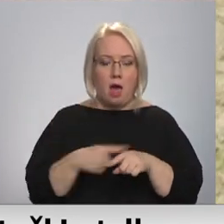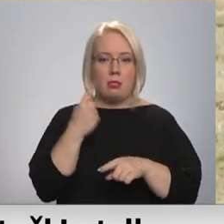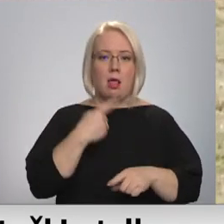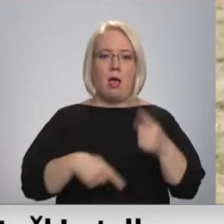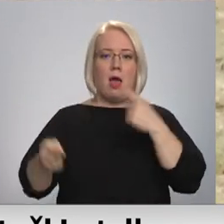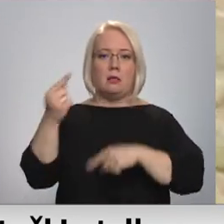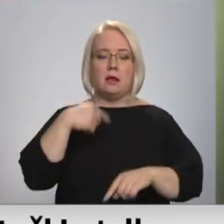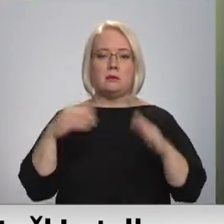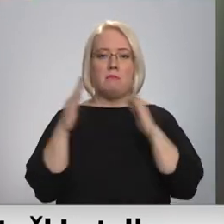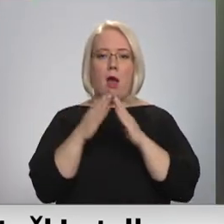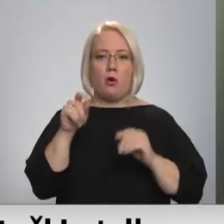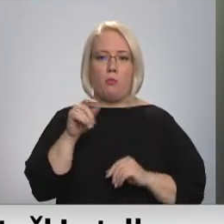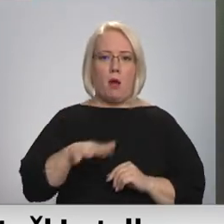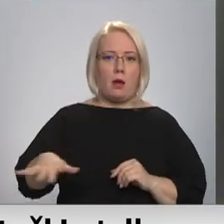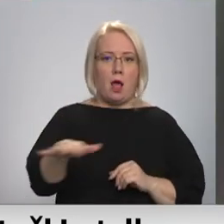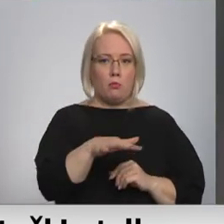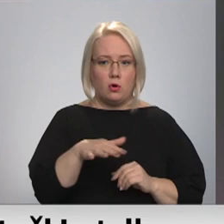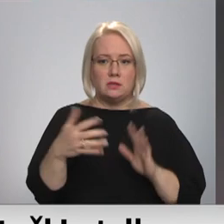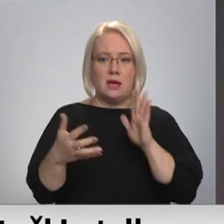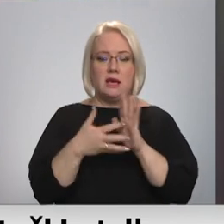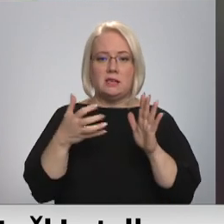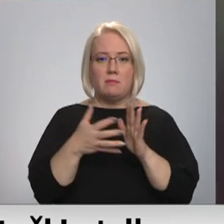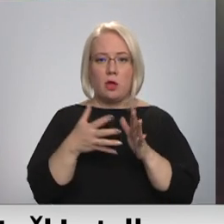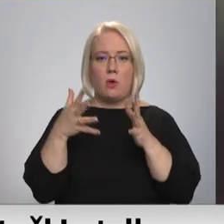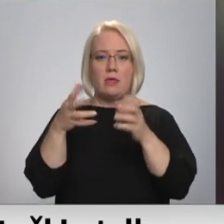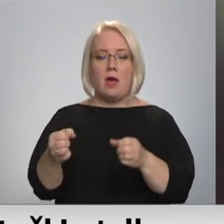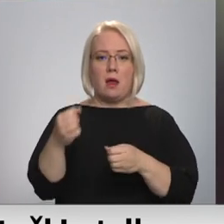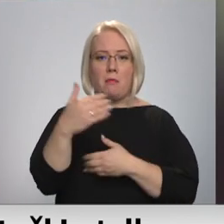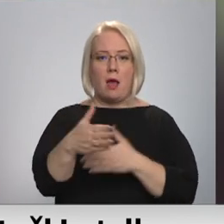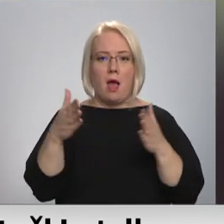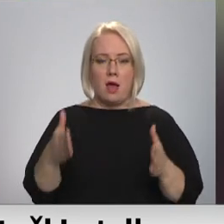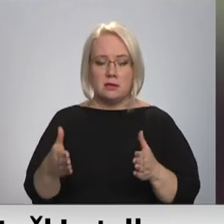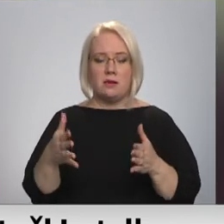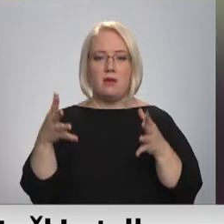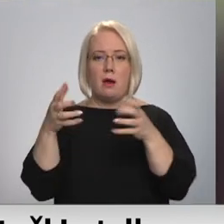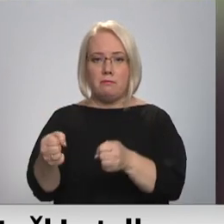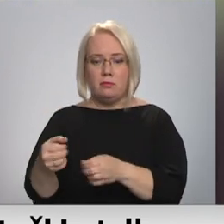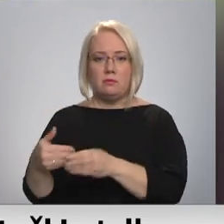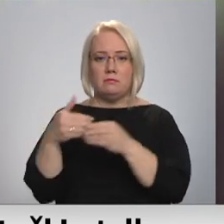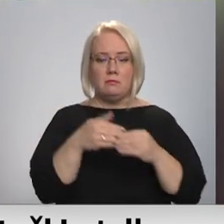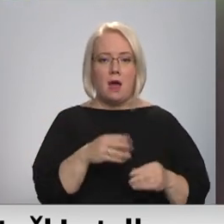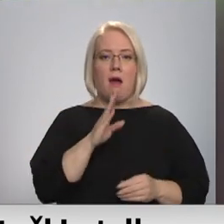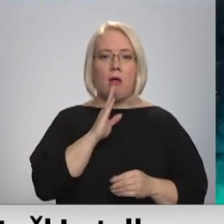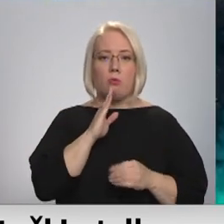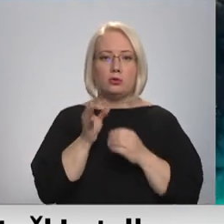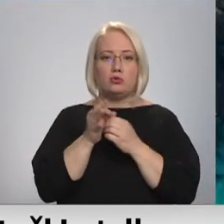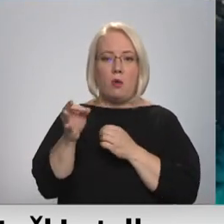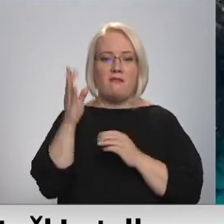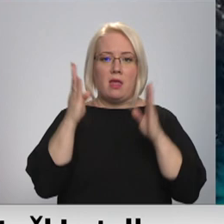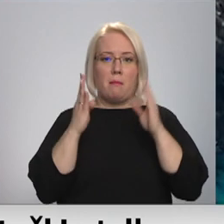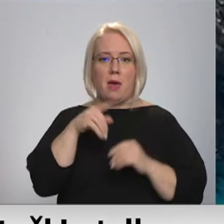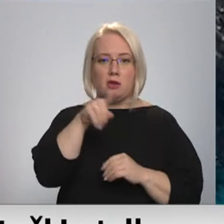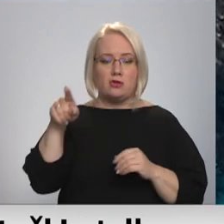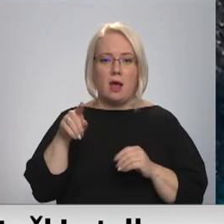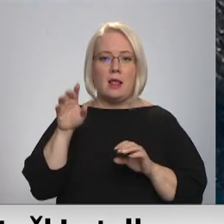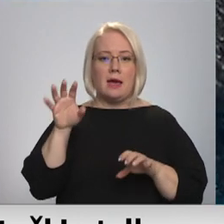atgriezās māju pagalmos. Izmantojot ķēramkasti to sagūstīju un nogādāju meža masīvā Alūksnes novadā. Lai dzīvniekus